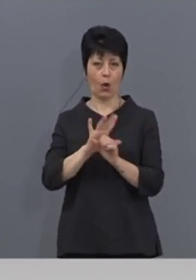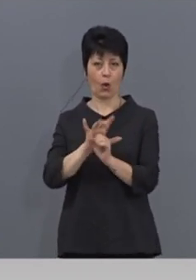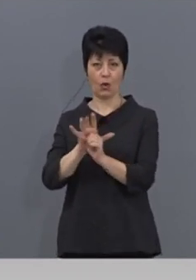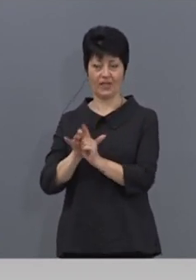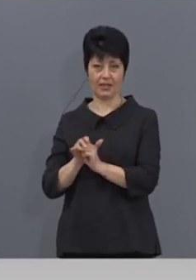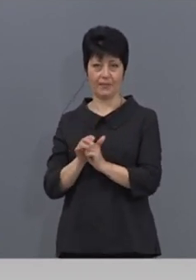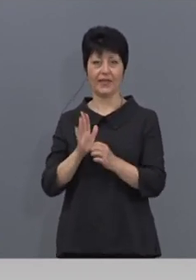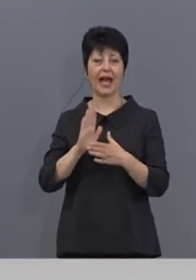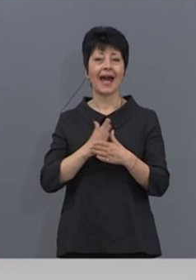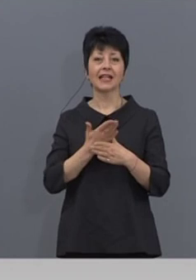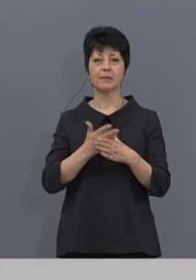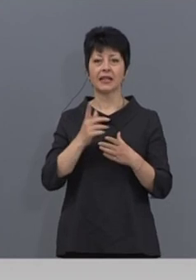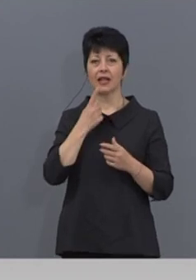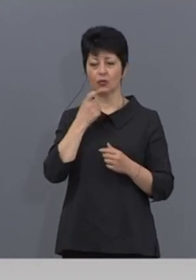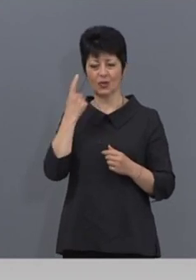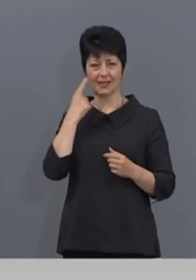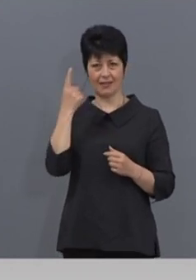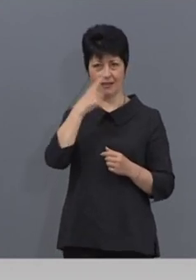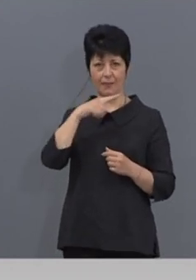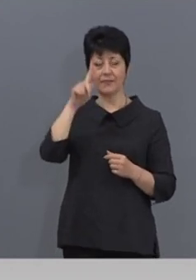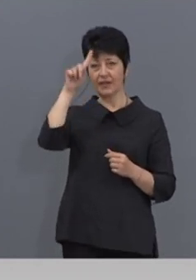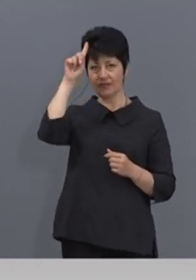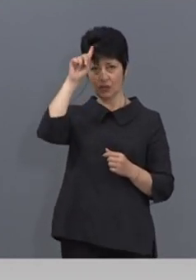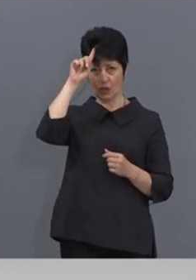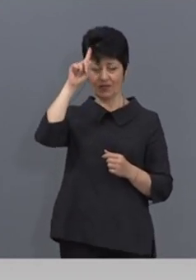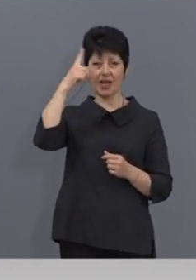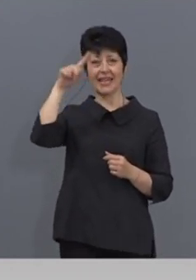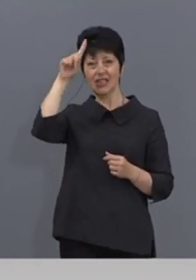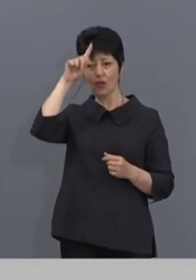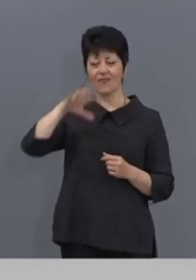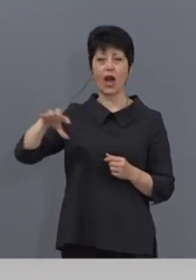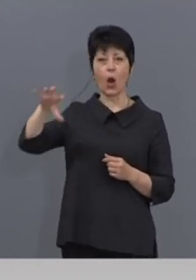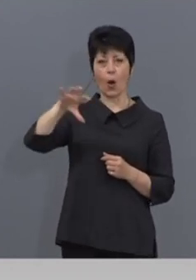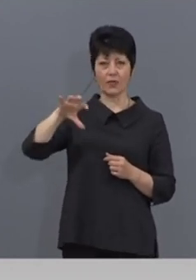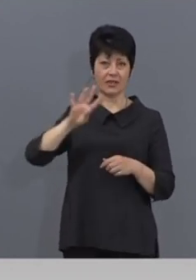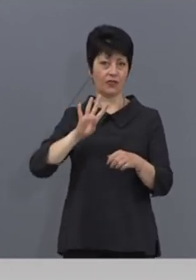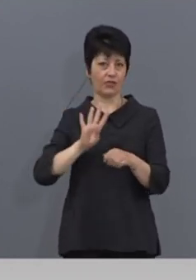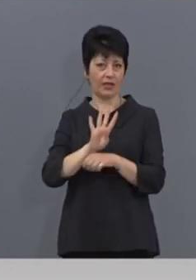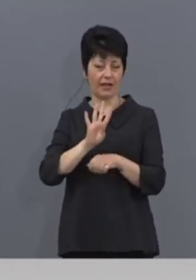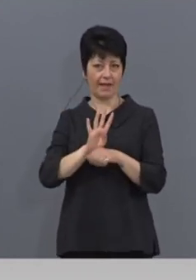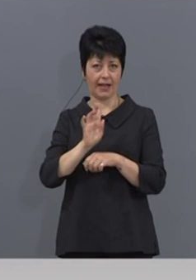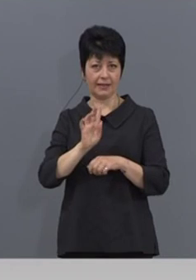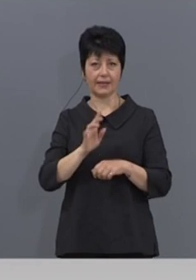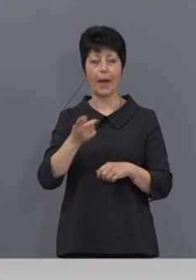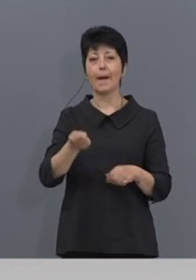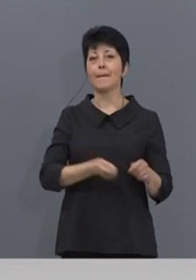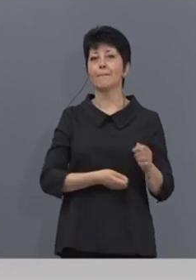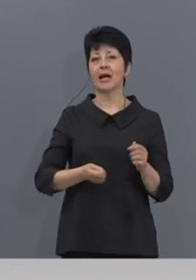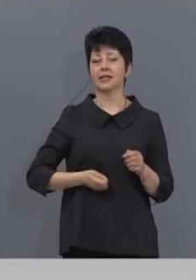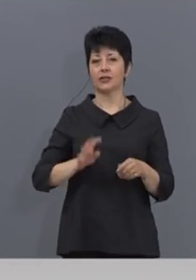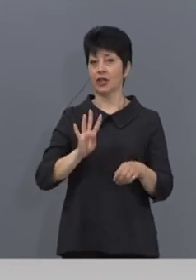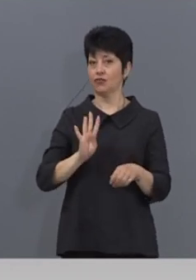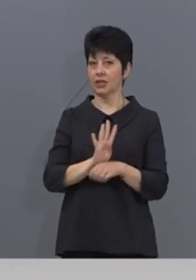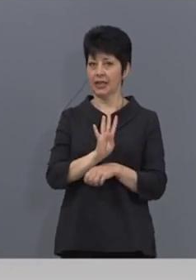Разпределението за деня. София и София област 14, Пазърджик 14,